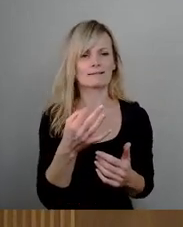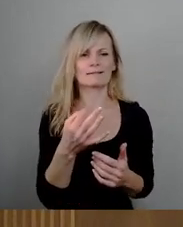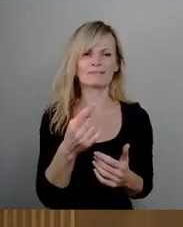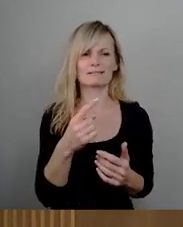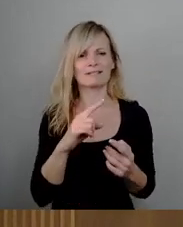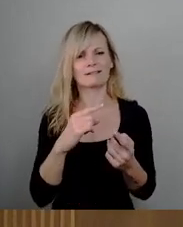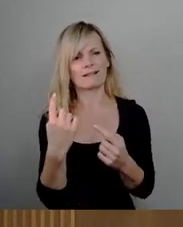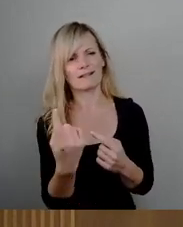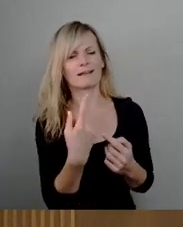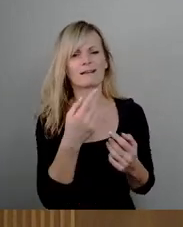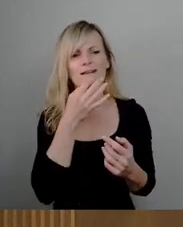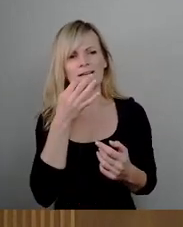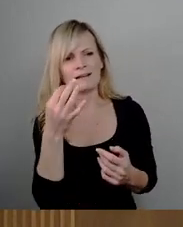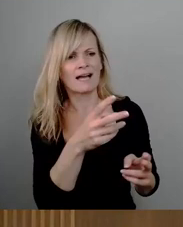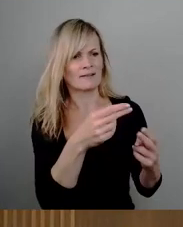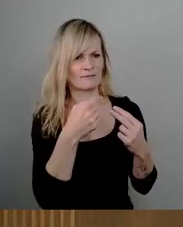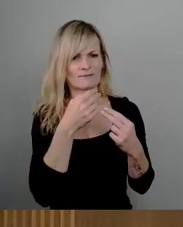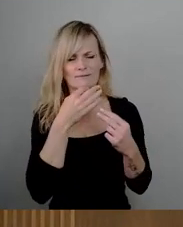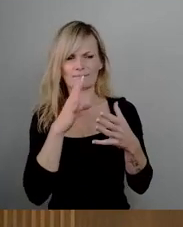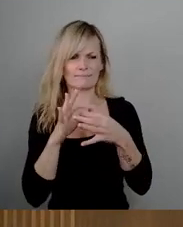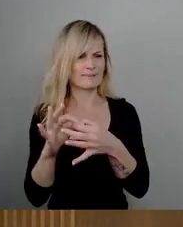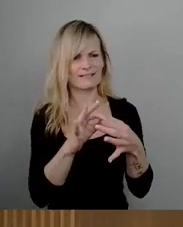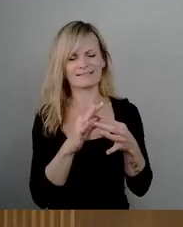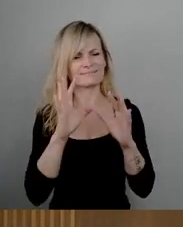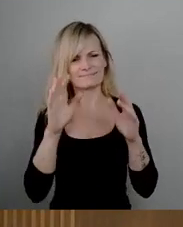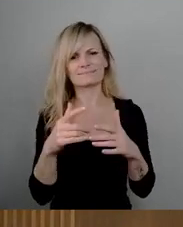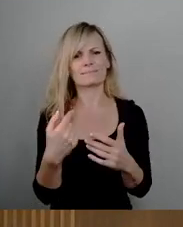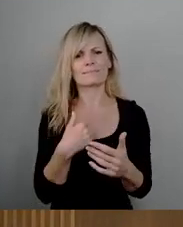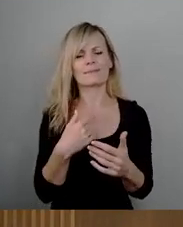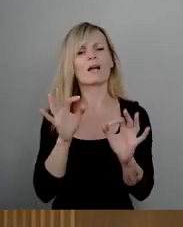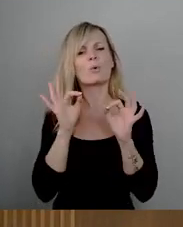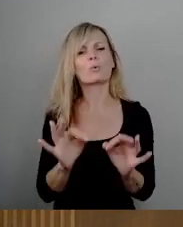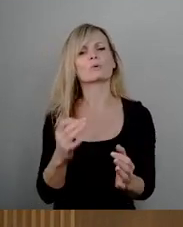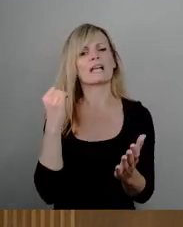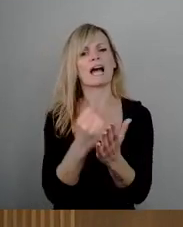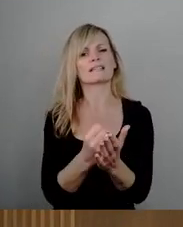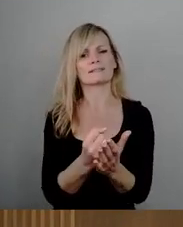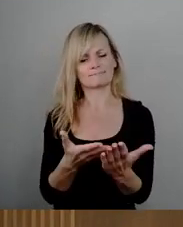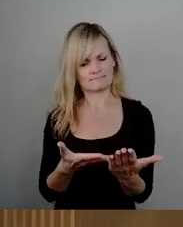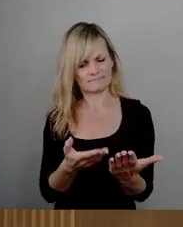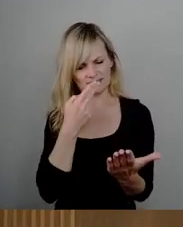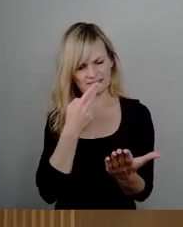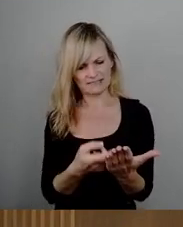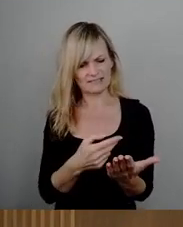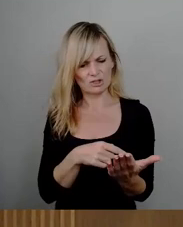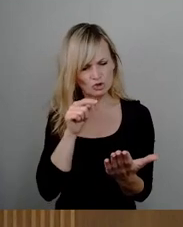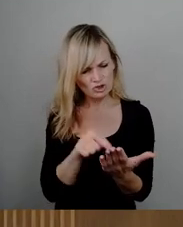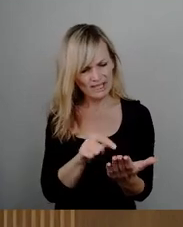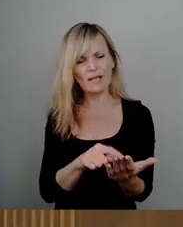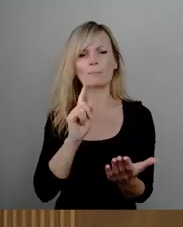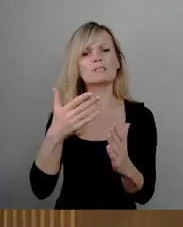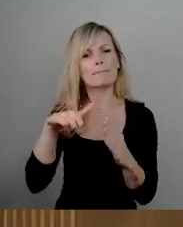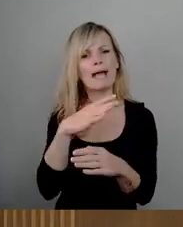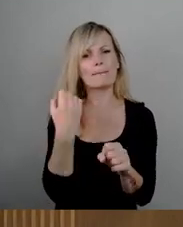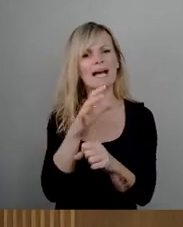aus den Gutachten bei der Akteneinsicht gesehen haben, war ganz klar, mehr für die Erhöhung der Tragfähigkeit zu machen. Das heißt, es ist schon seit